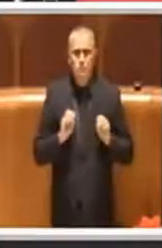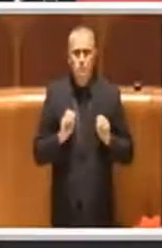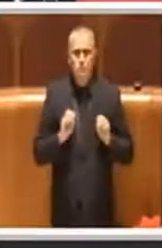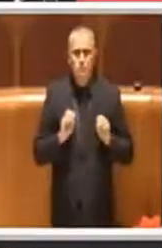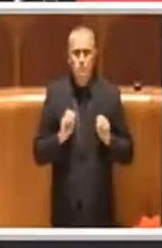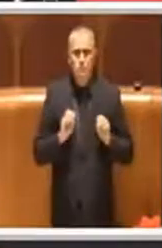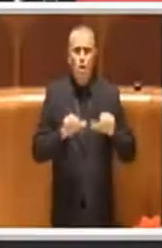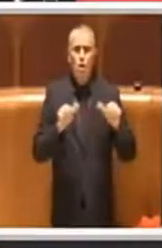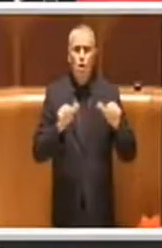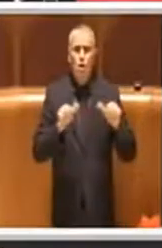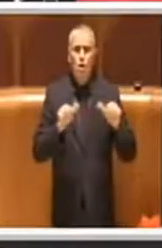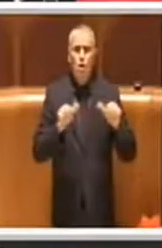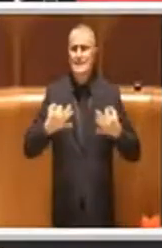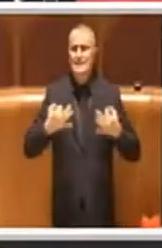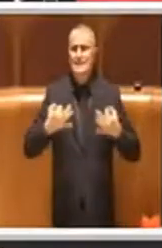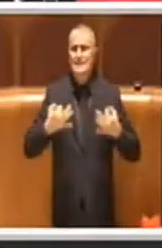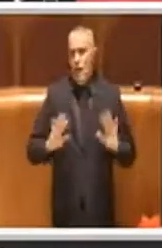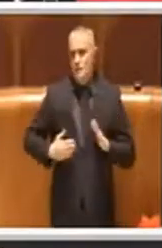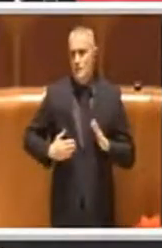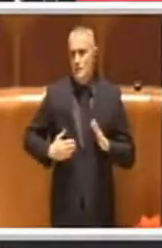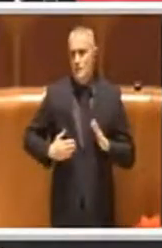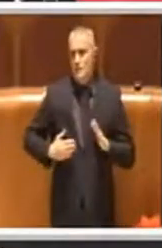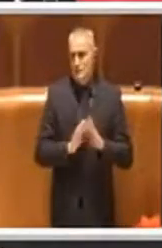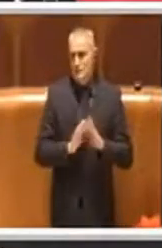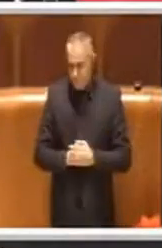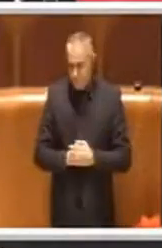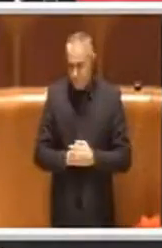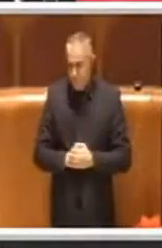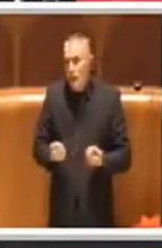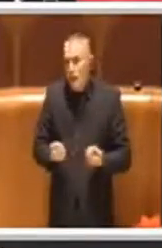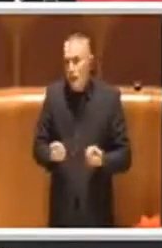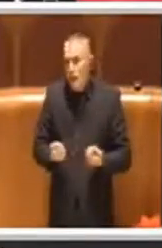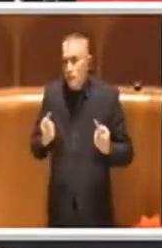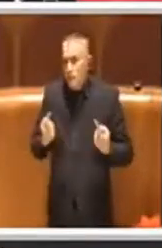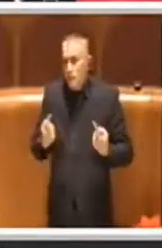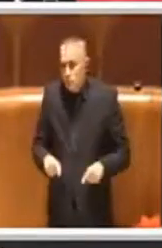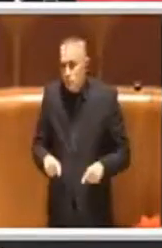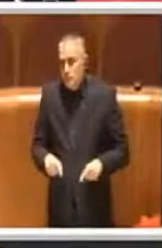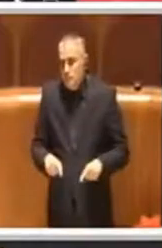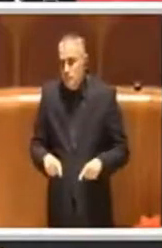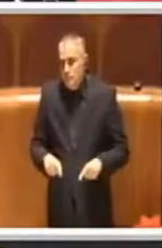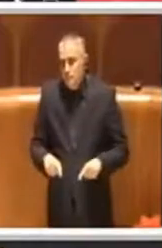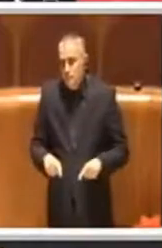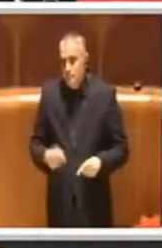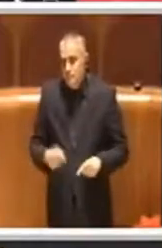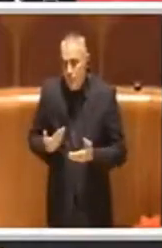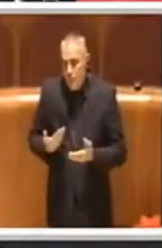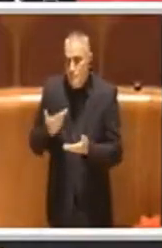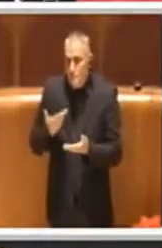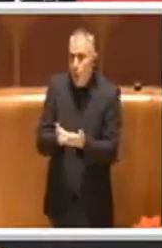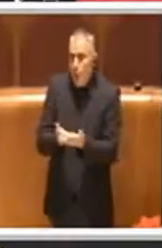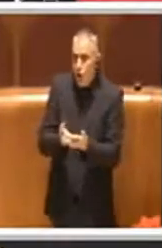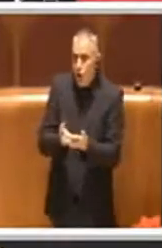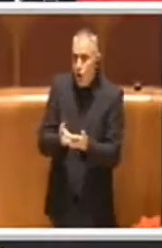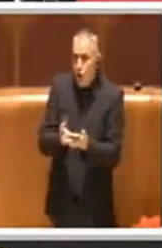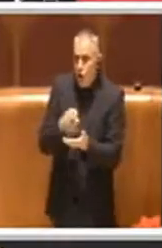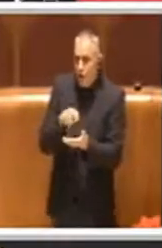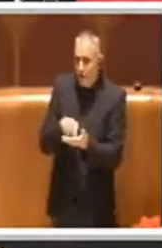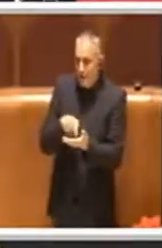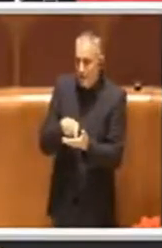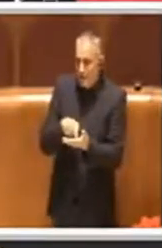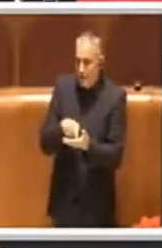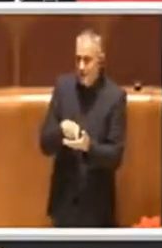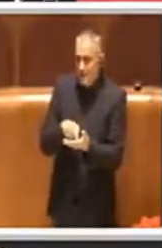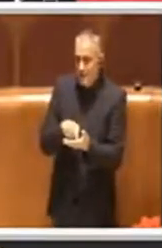possibili e quindi questo questa mozione poi di fatto è stata